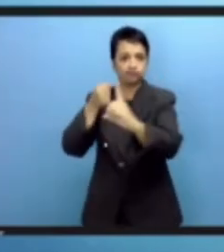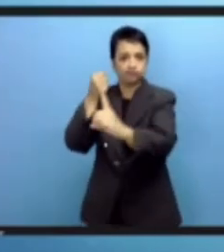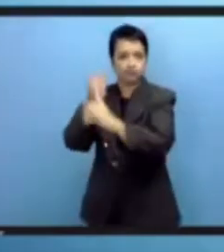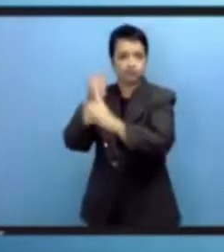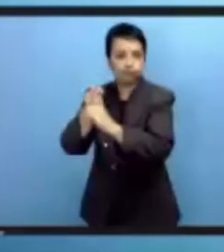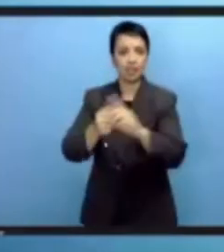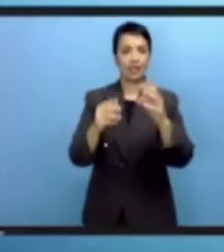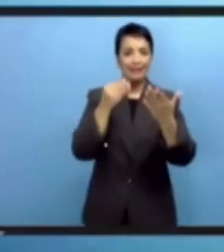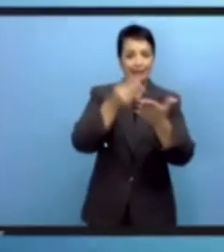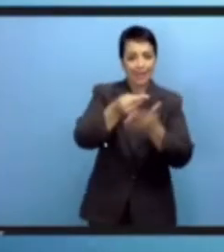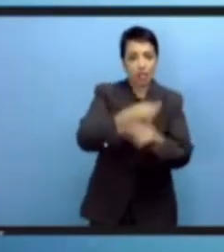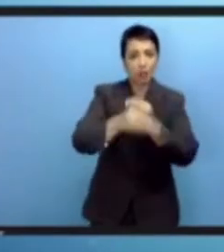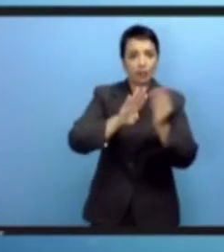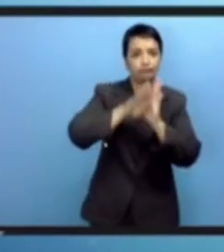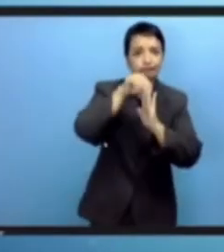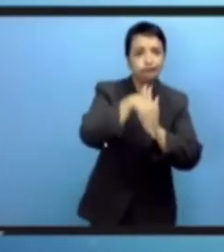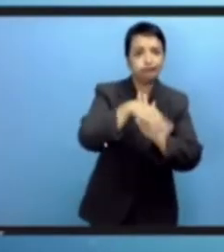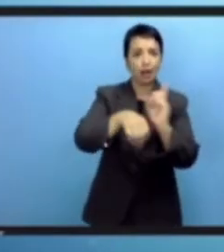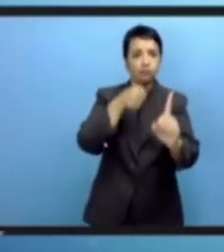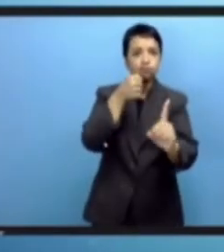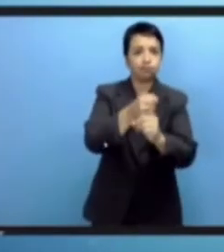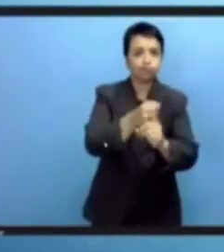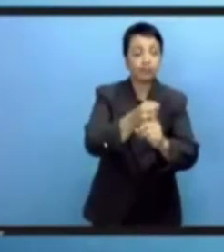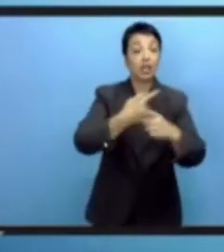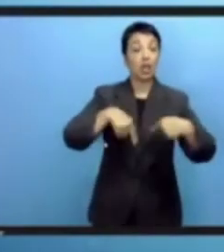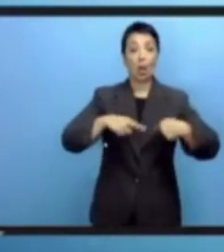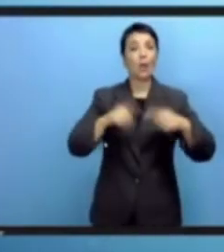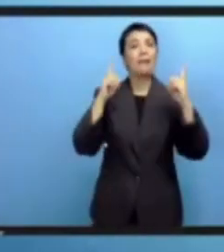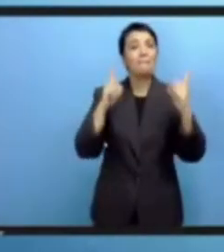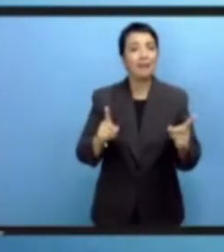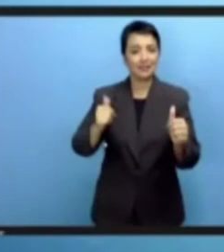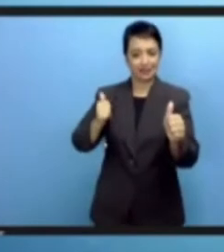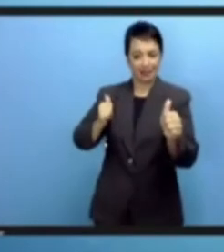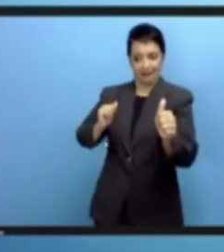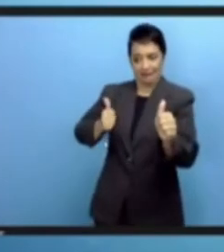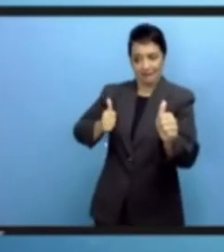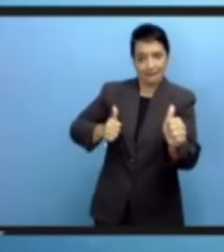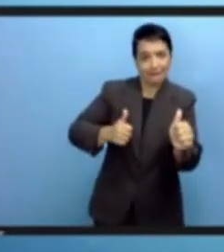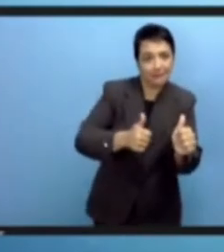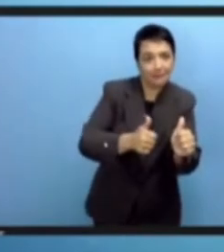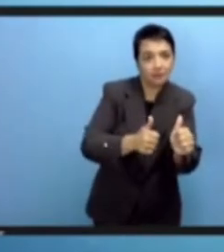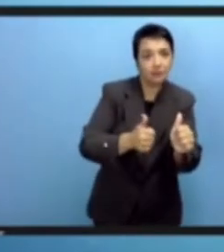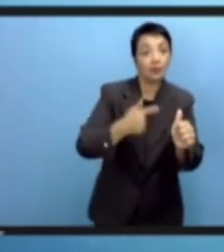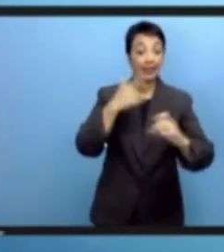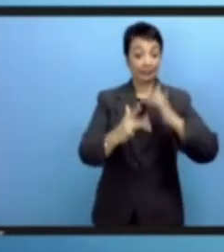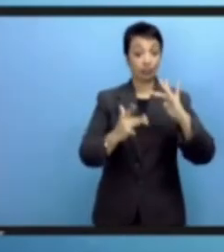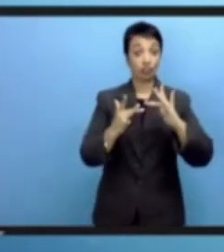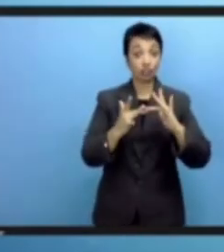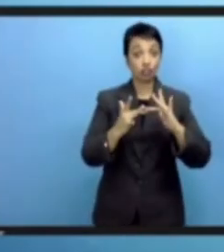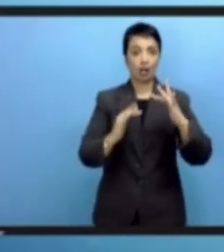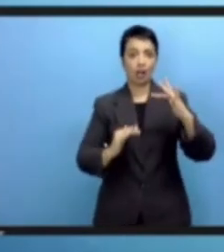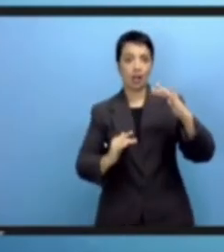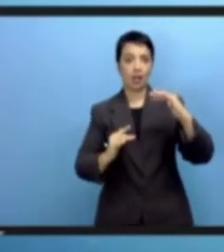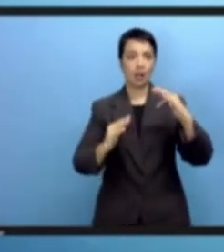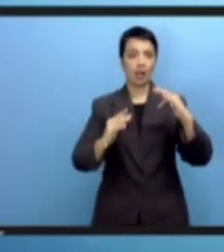جائحة كوفيد 19 والآثار الصدمات الأخرى السياسية الاقتصادية